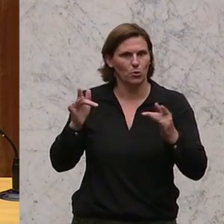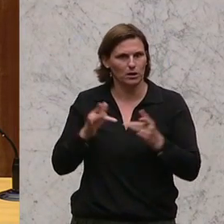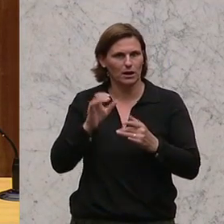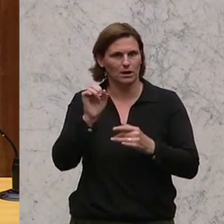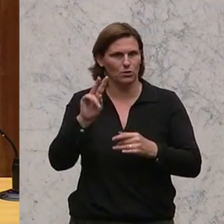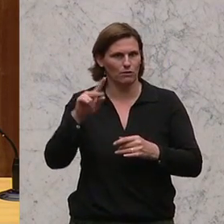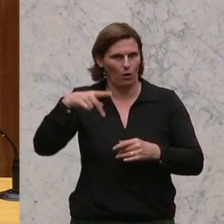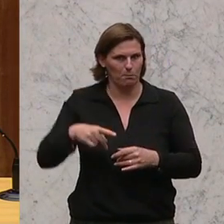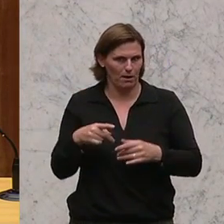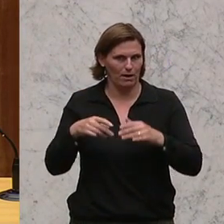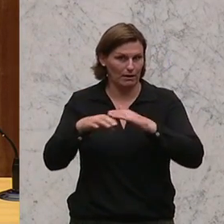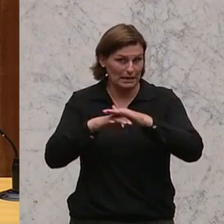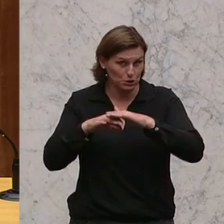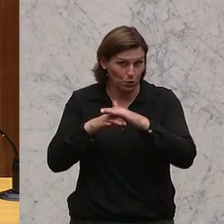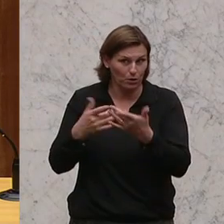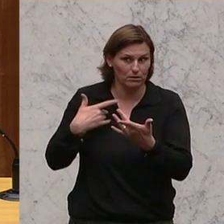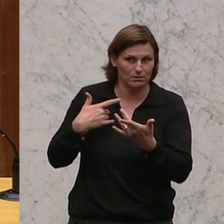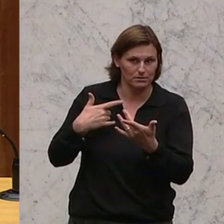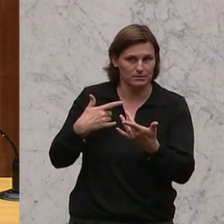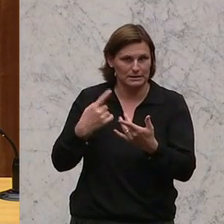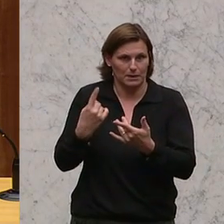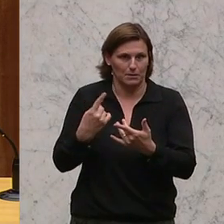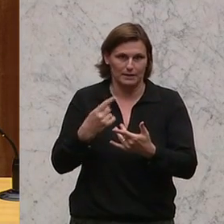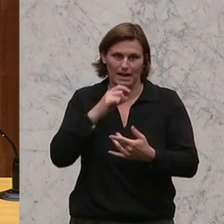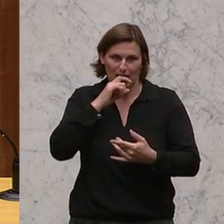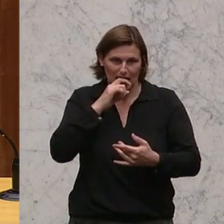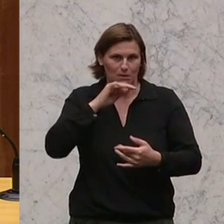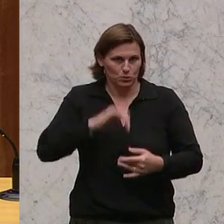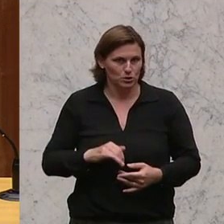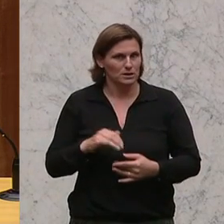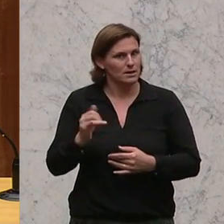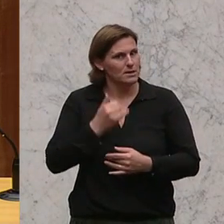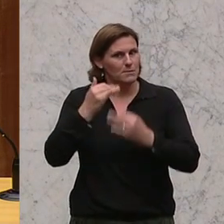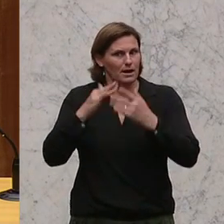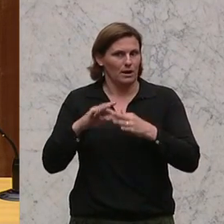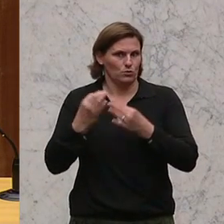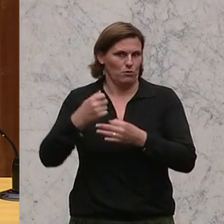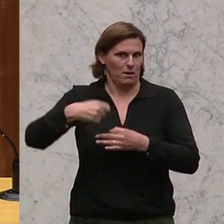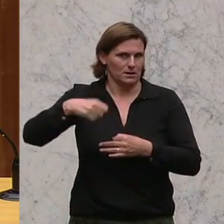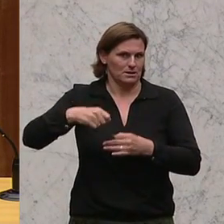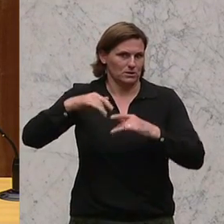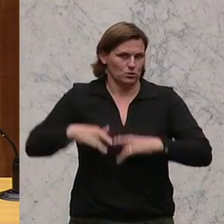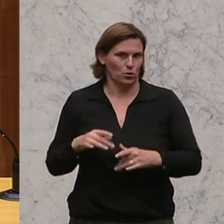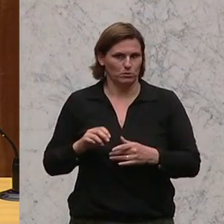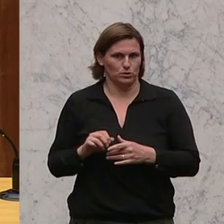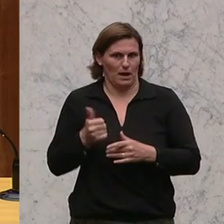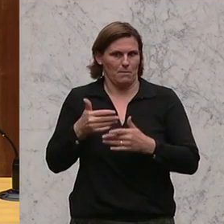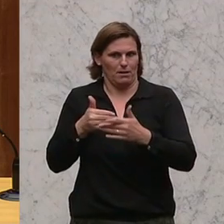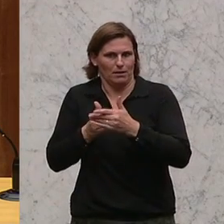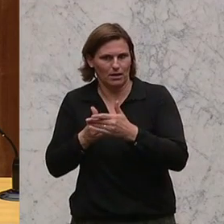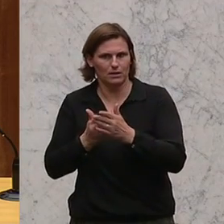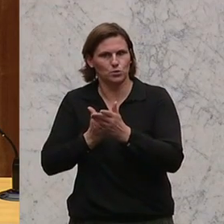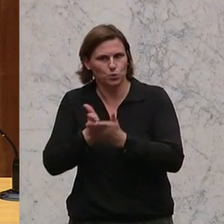-geführten Ressort. Und das ist natürlich eine Nagelprobe für sie. Das ist bei jedem Rechnungshofpräsidenten, bei jeder Rechnungshofpräsidentin so.